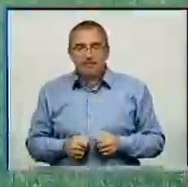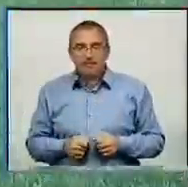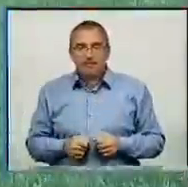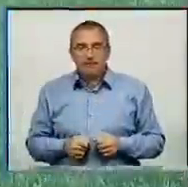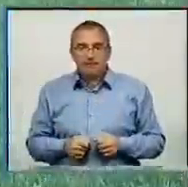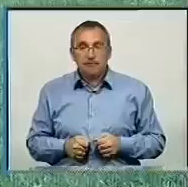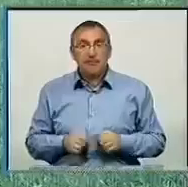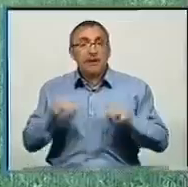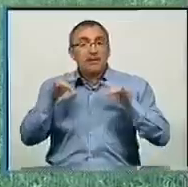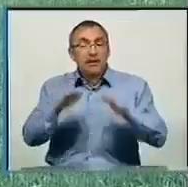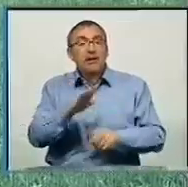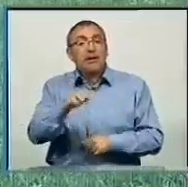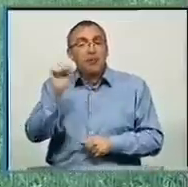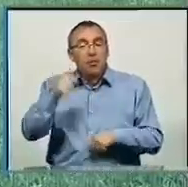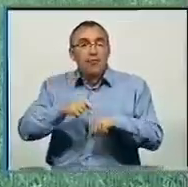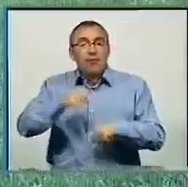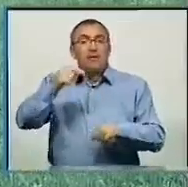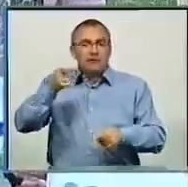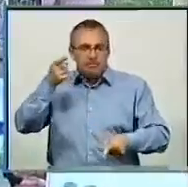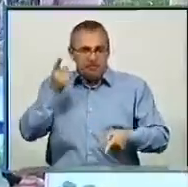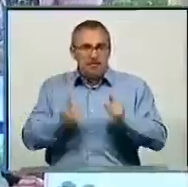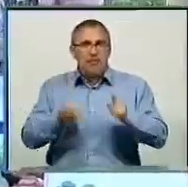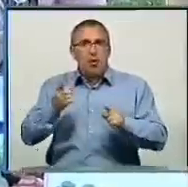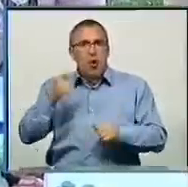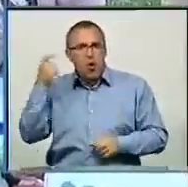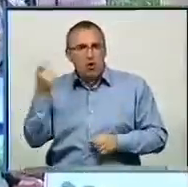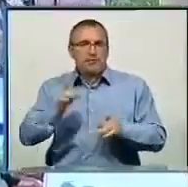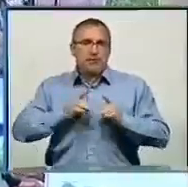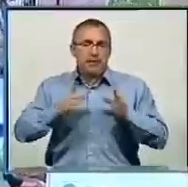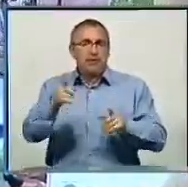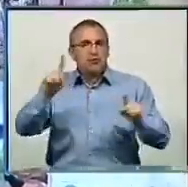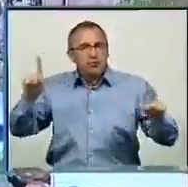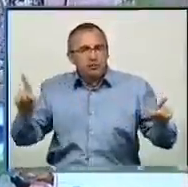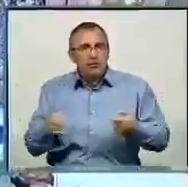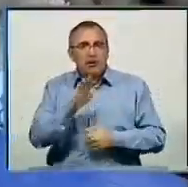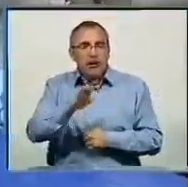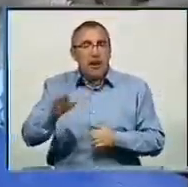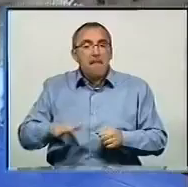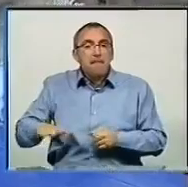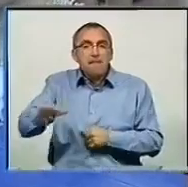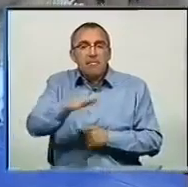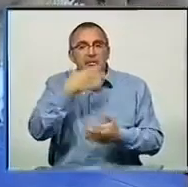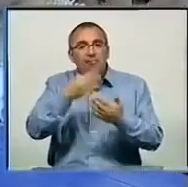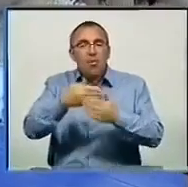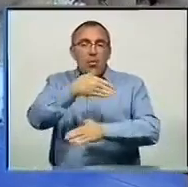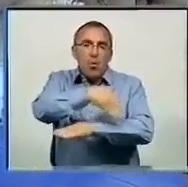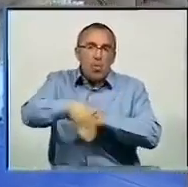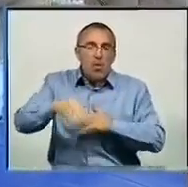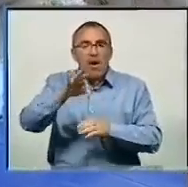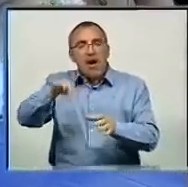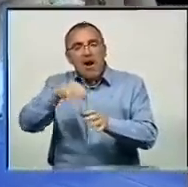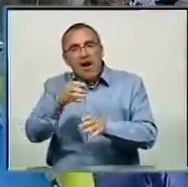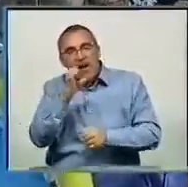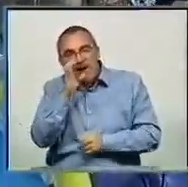На заході діти могли відчути себе справжніми господарями свята. Для них створили дитяче містечко зі своїми вуличками, кав'ярнями та